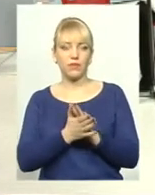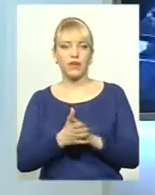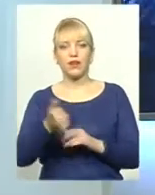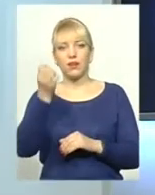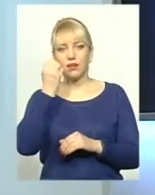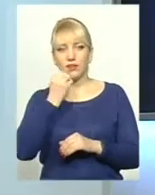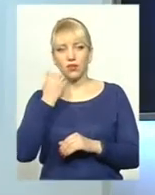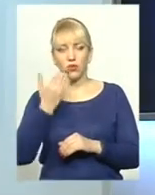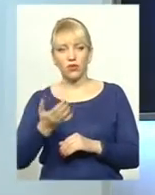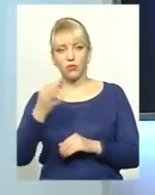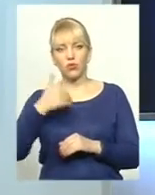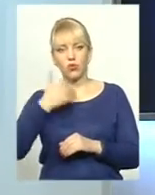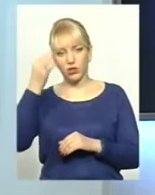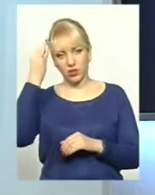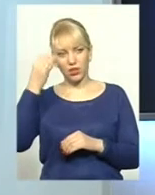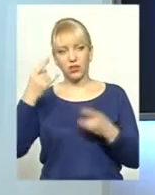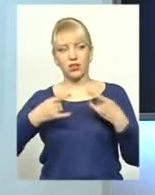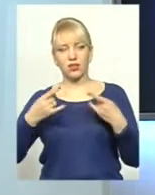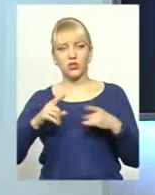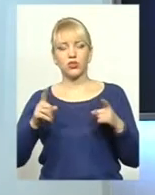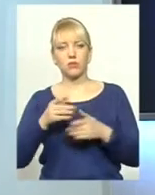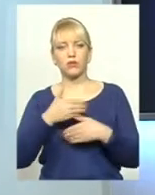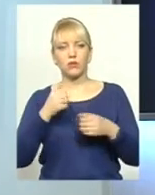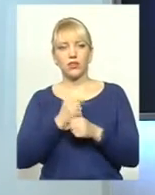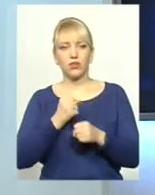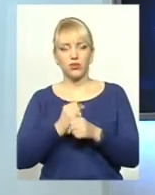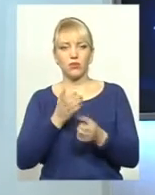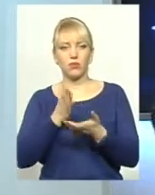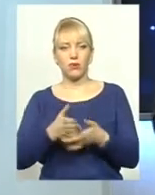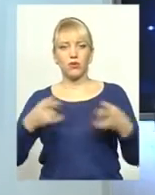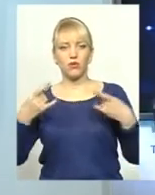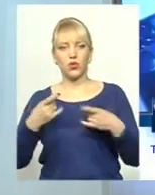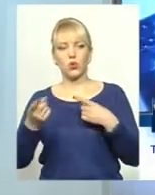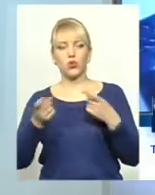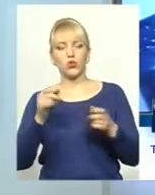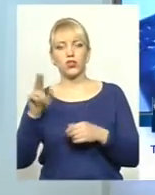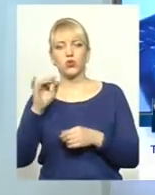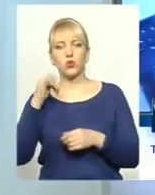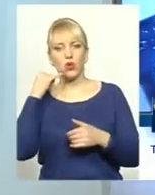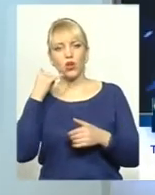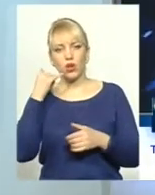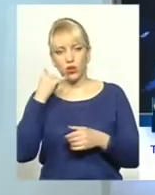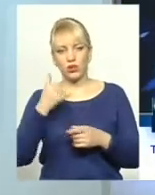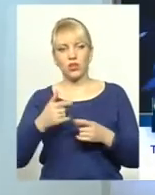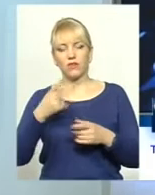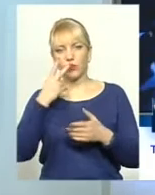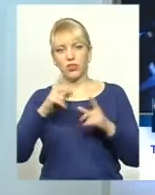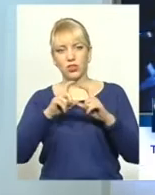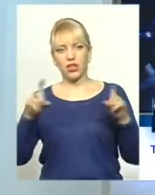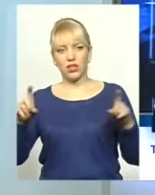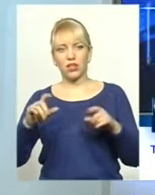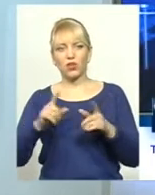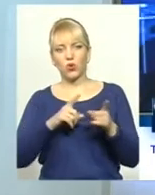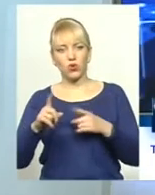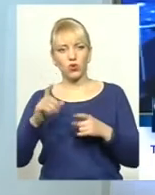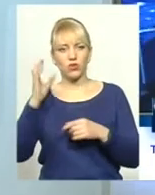пане Владислав, хочу нагадати нашим телеглядачам, що ми працюємо у прямому ефірі, долучайтесь до розмови, наш телефон на екрані, ми готові